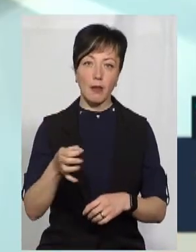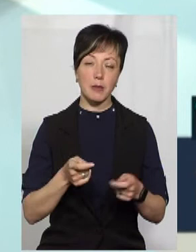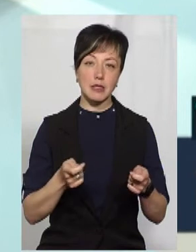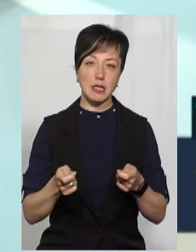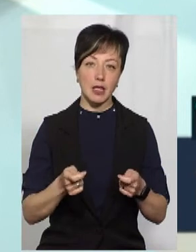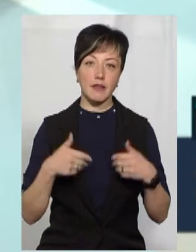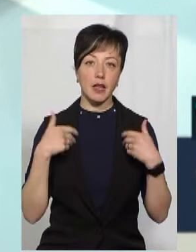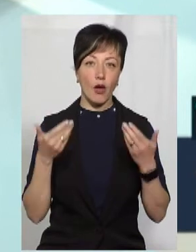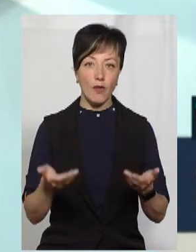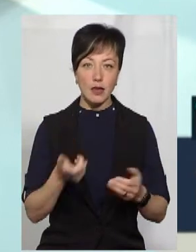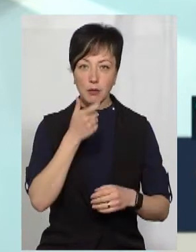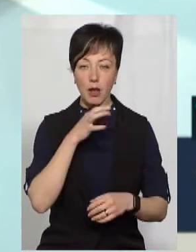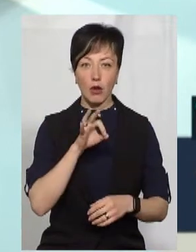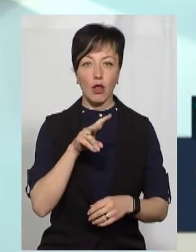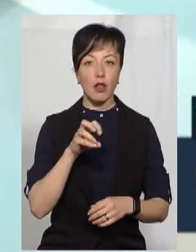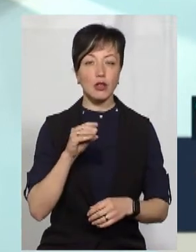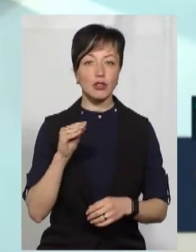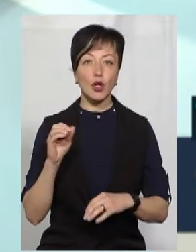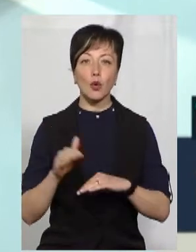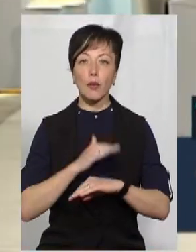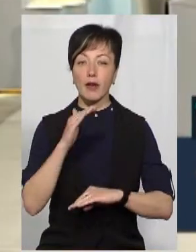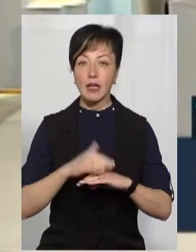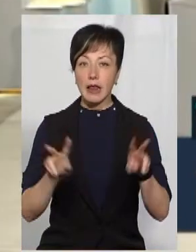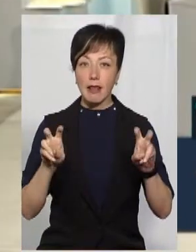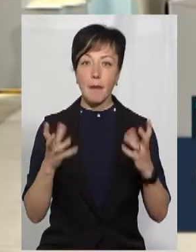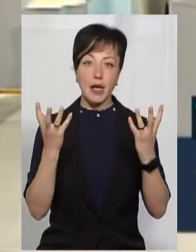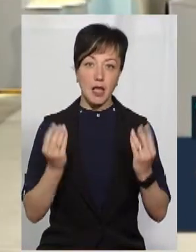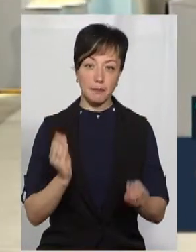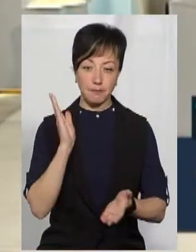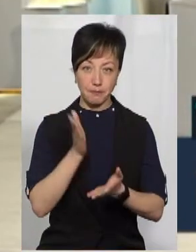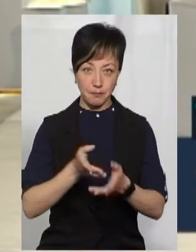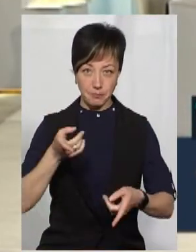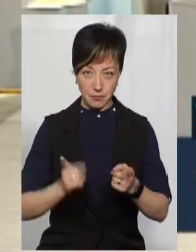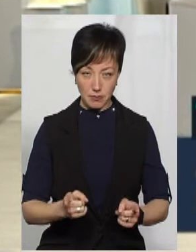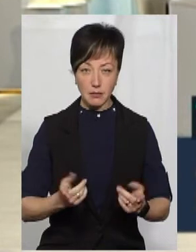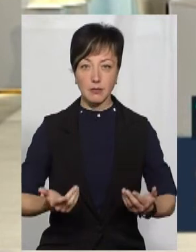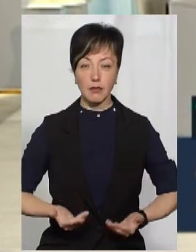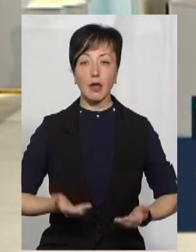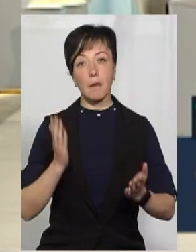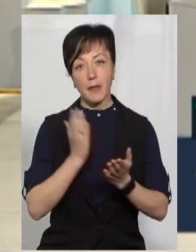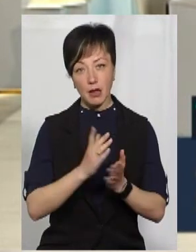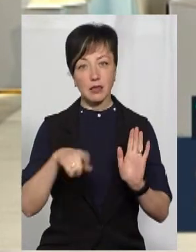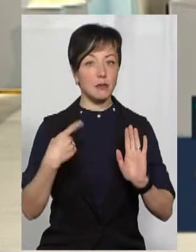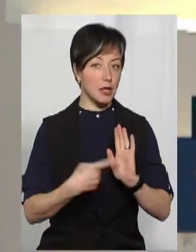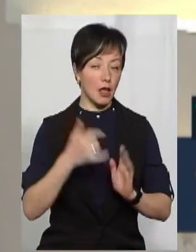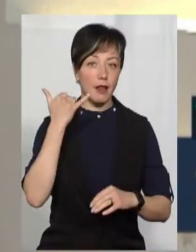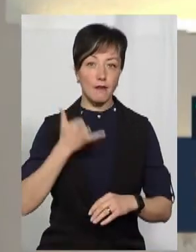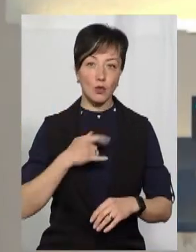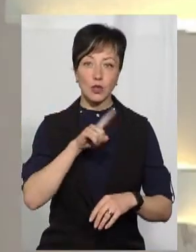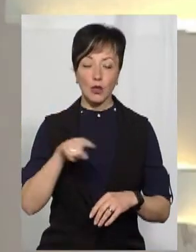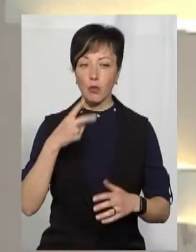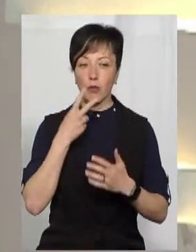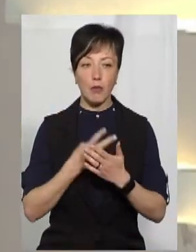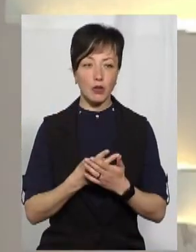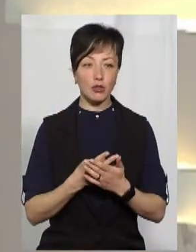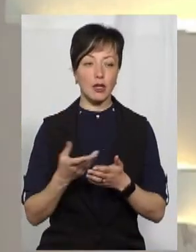адміністрації. Вітаю вас, пане Олеже. Добрий вечір. Тема дня транслюється наживо. Якщо маєте запитання, телефонуйте за номером,